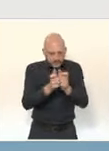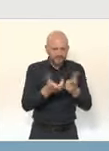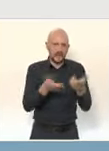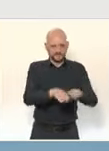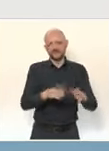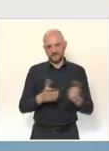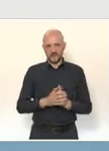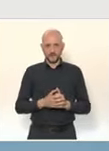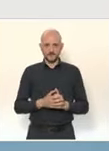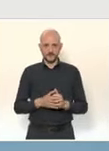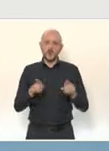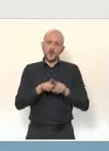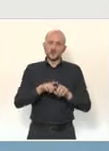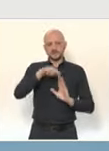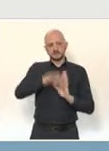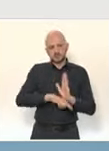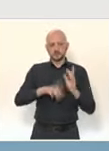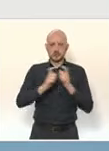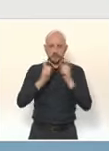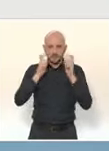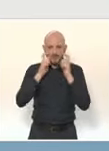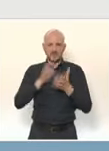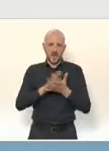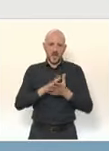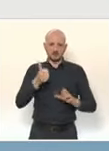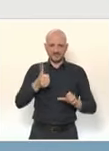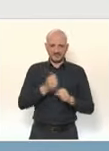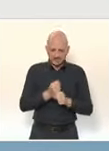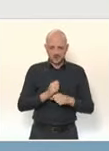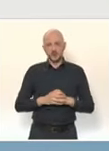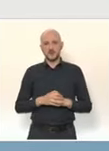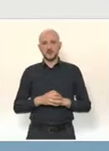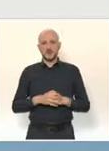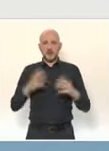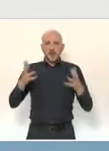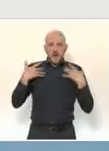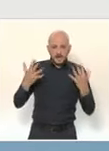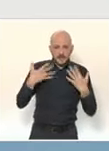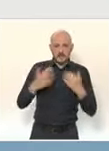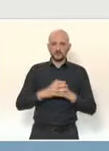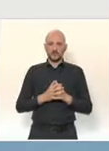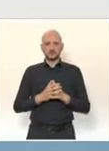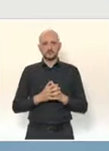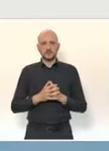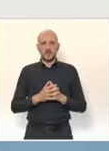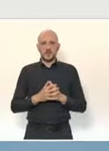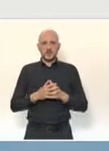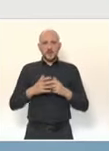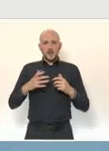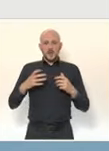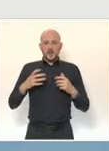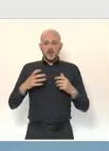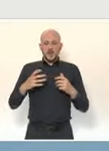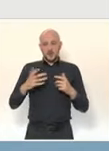dès l'âge de 6 ans, les gestes barrières renforcés, l'aération toutes les heures. La météo va permettre davantage cela d'ailleurs.